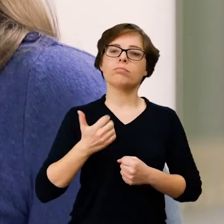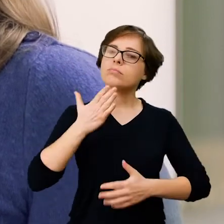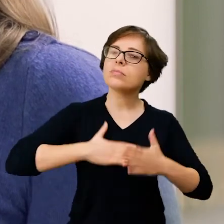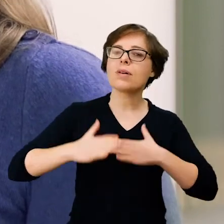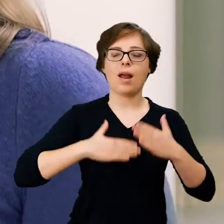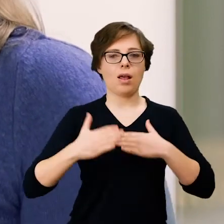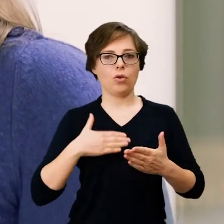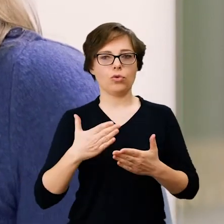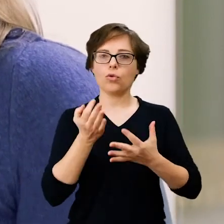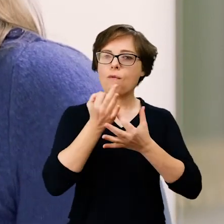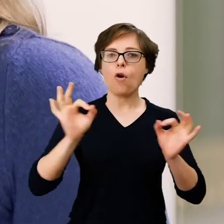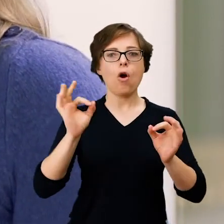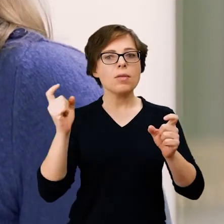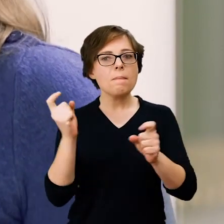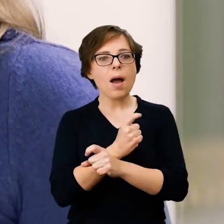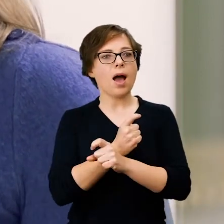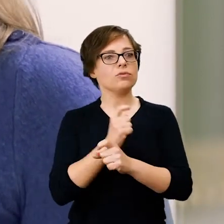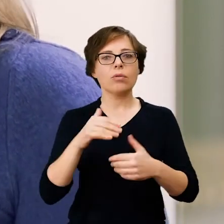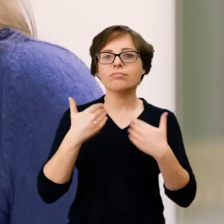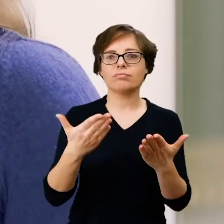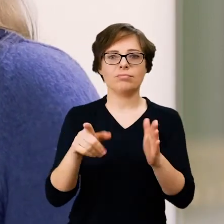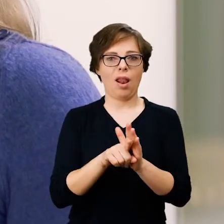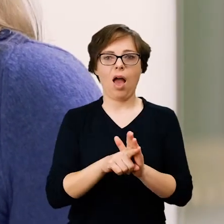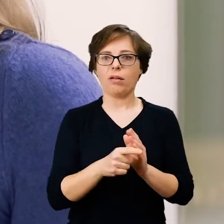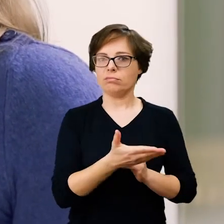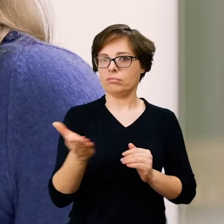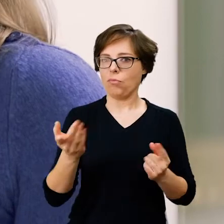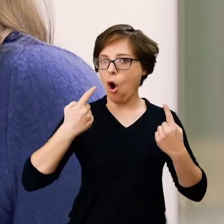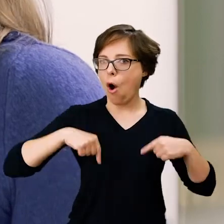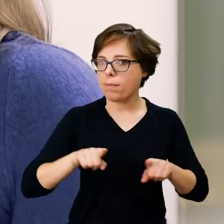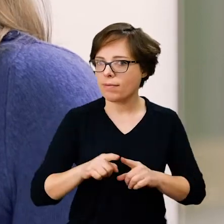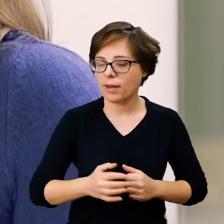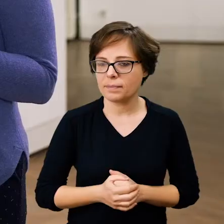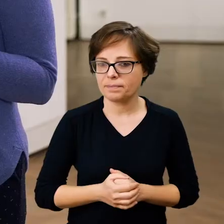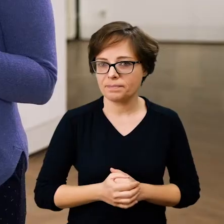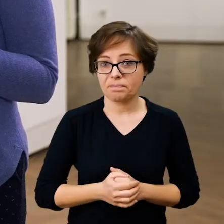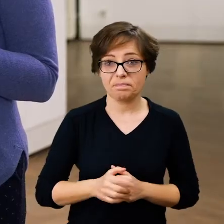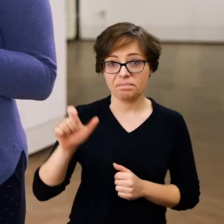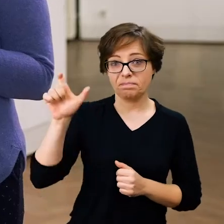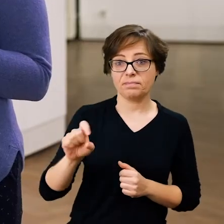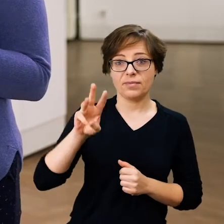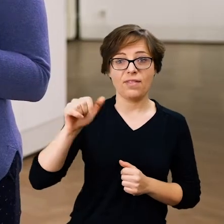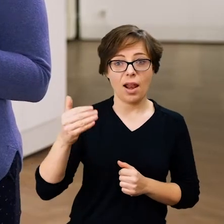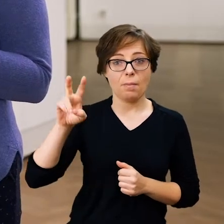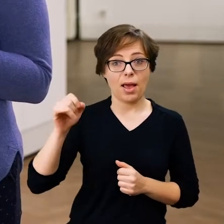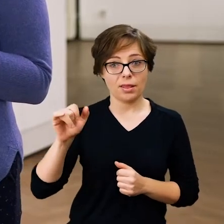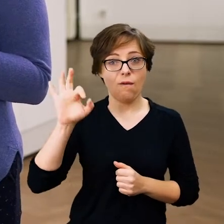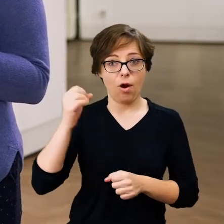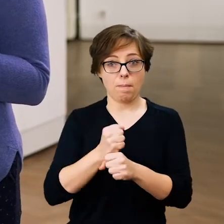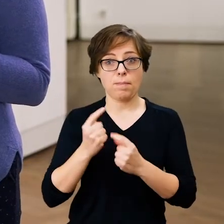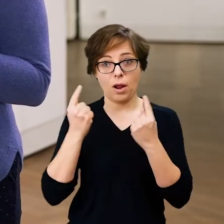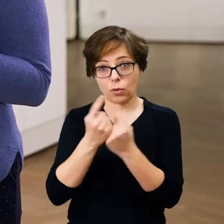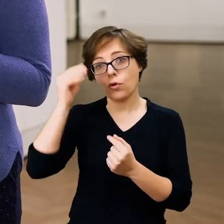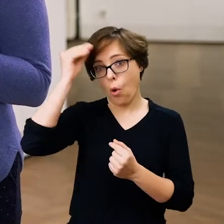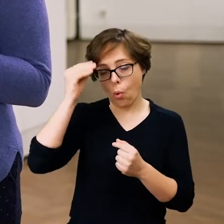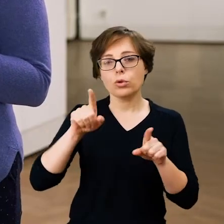co wolne państwo miało do zaoferowania swoim obywatelom. W pracowni Wilma Hedy kształcił